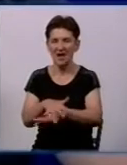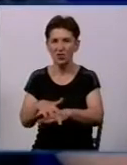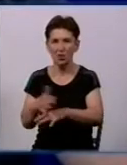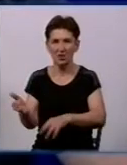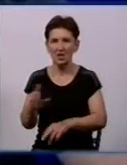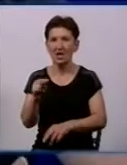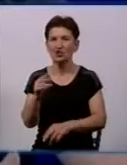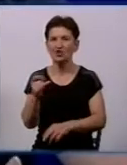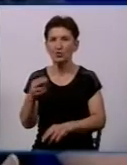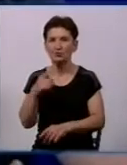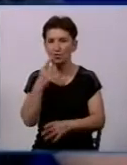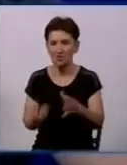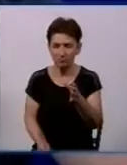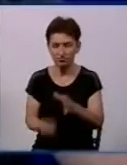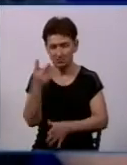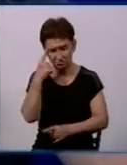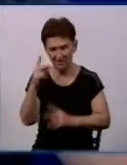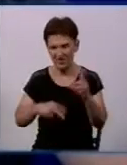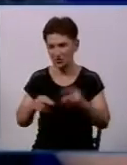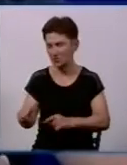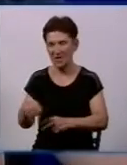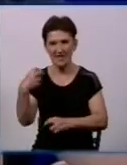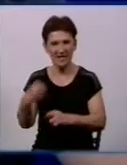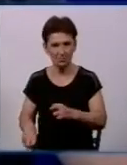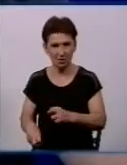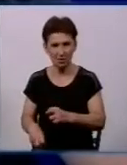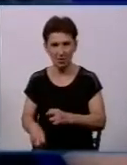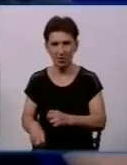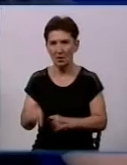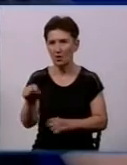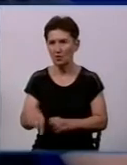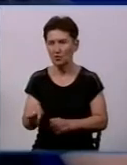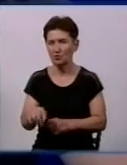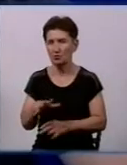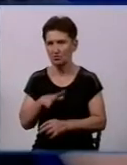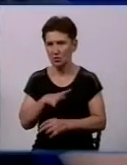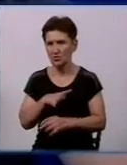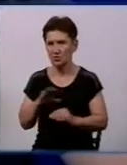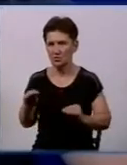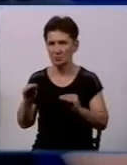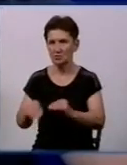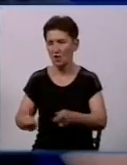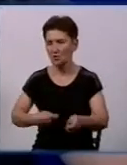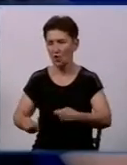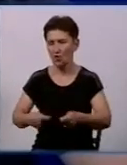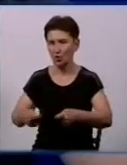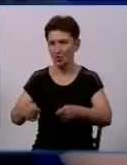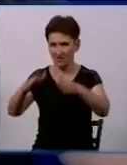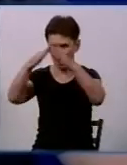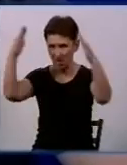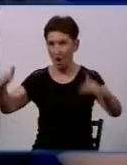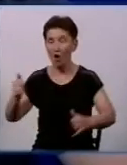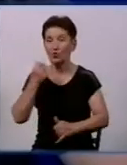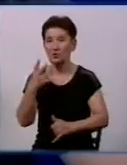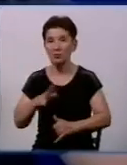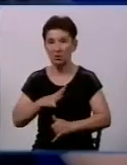випадок, коли гідрант вважався несправним, на ньому було встановлено ларюк торговий, і коли виникла пожежа